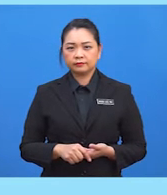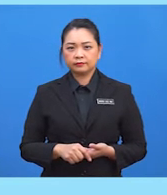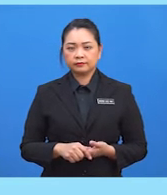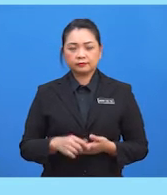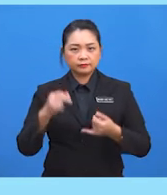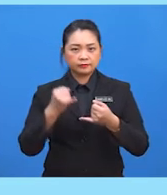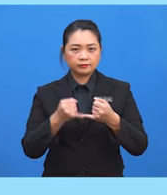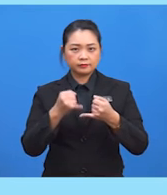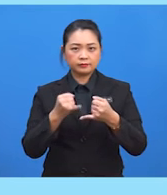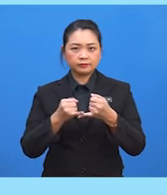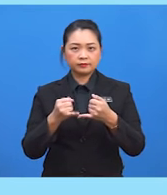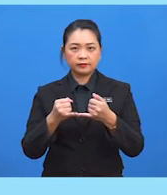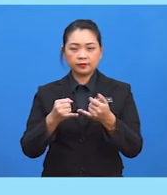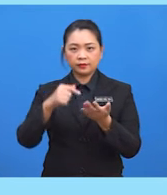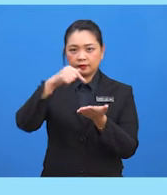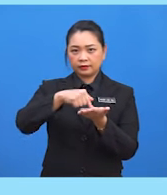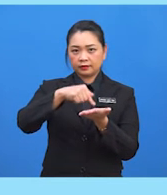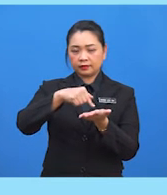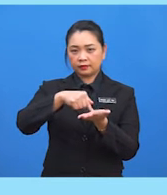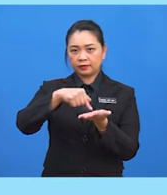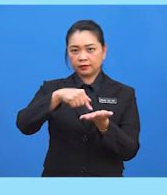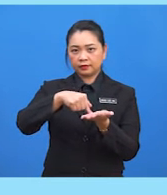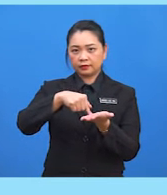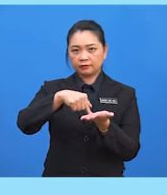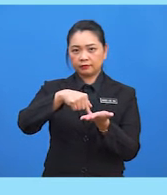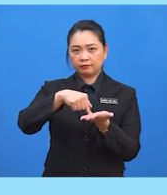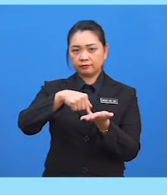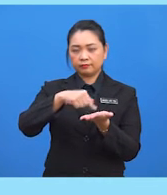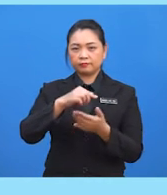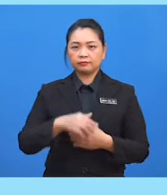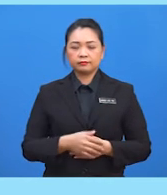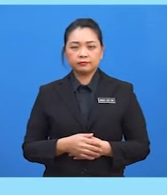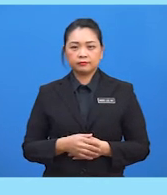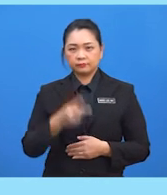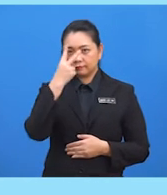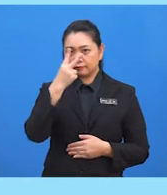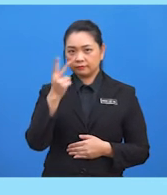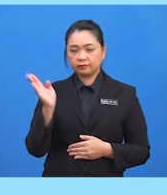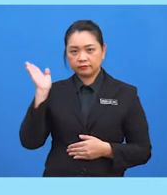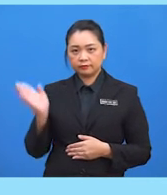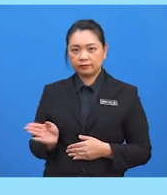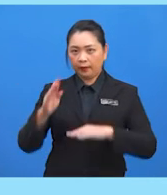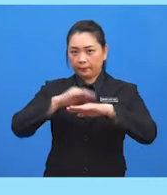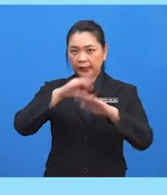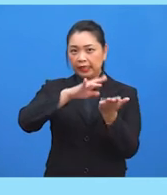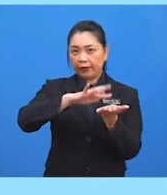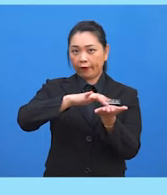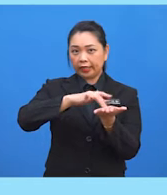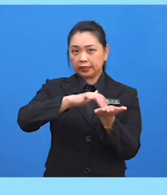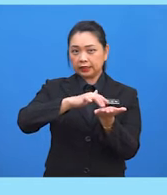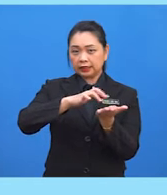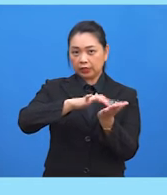Tekan simbol sama dengan Paparan skrin menunjukkan 48